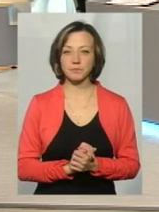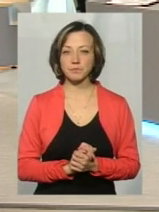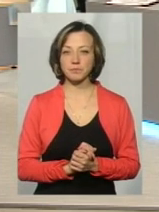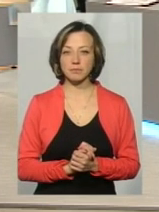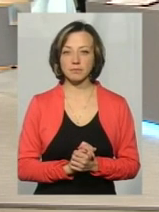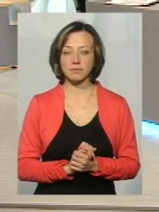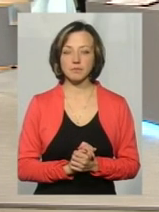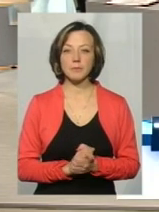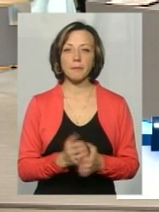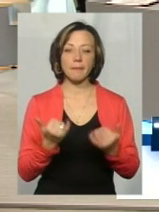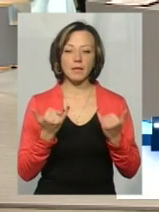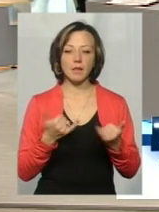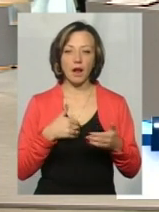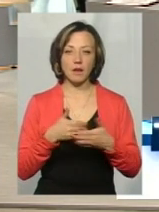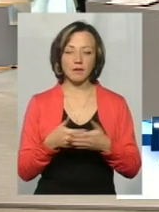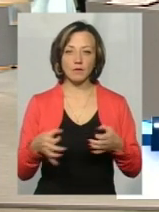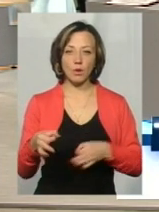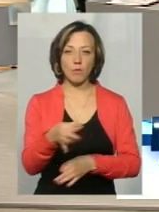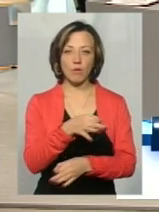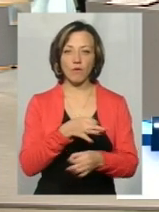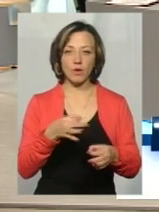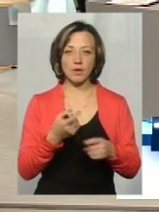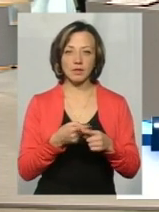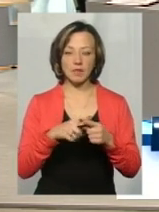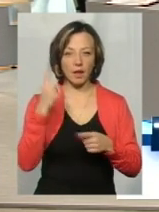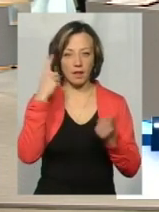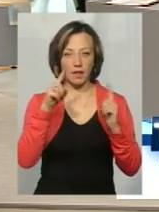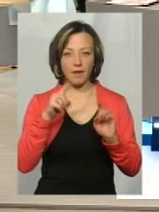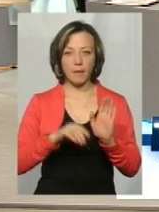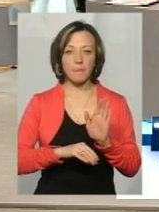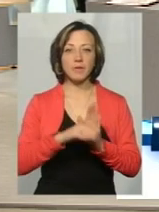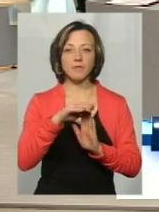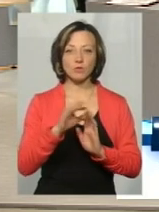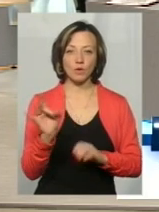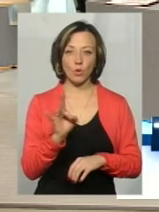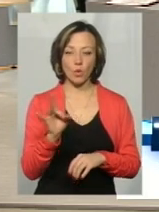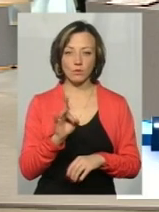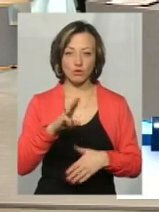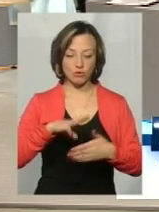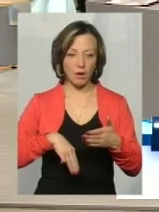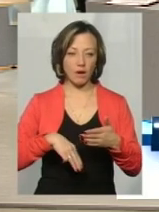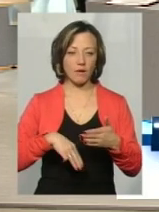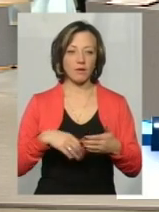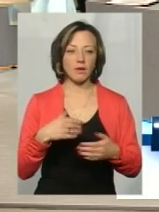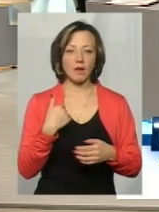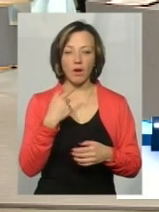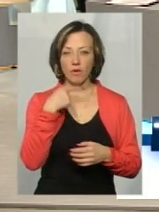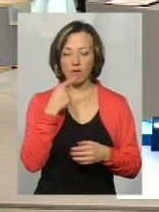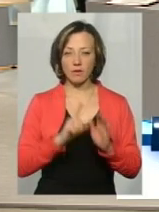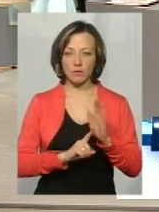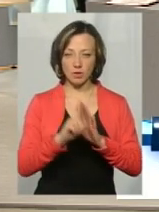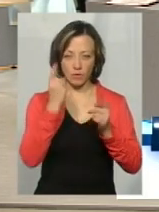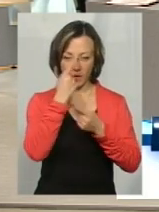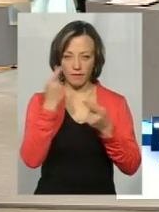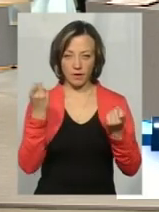Зараз дуже активно обговорюється ця ідея підвищених штрафів. Ну, принаймні, як я говорив на початку ефіру,